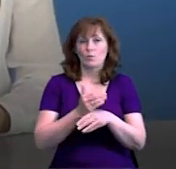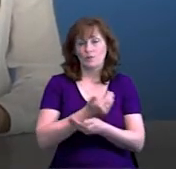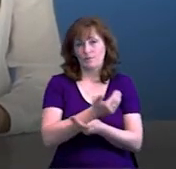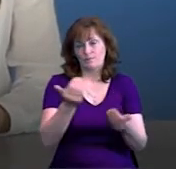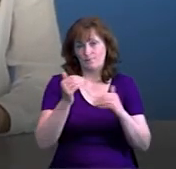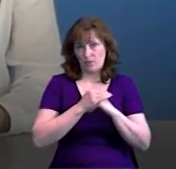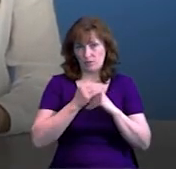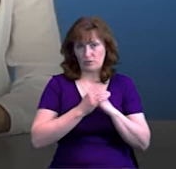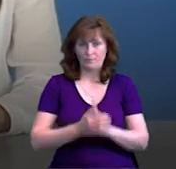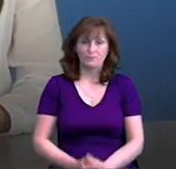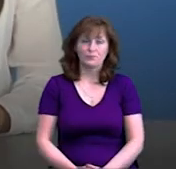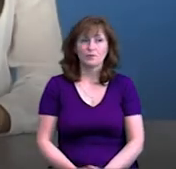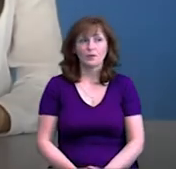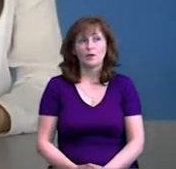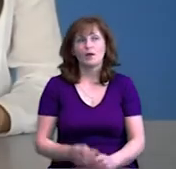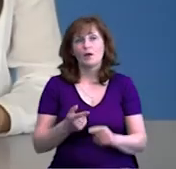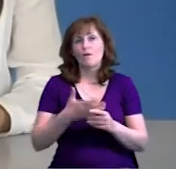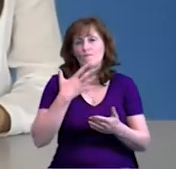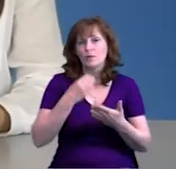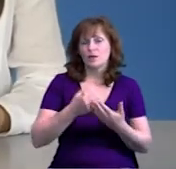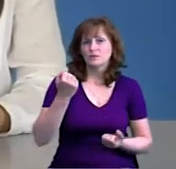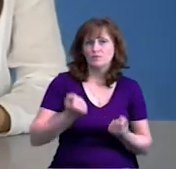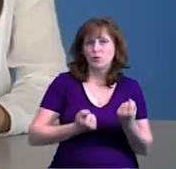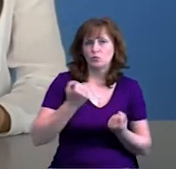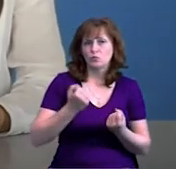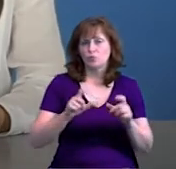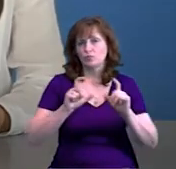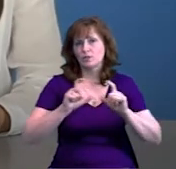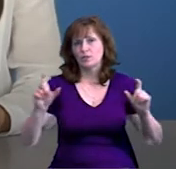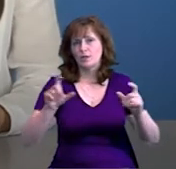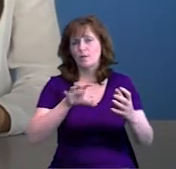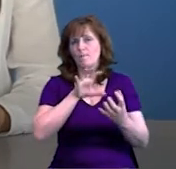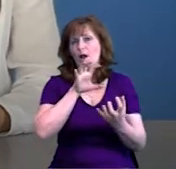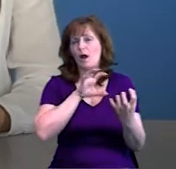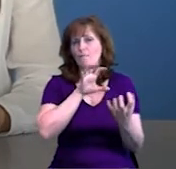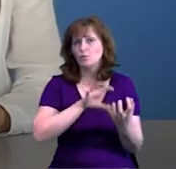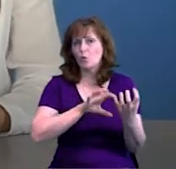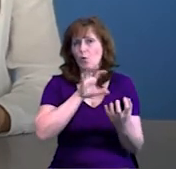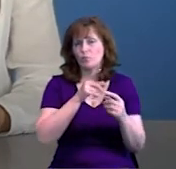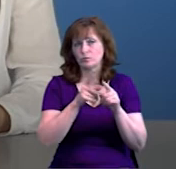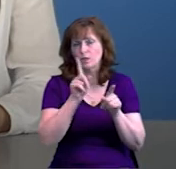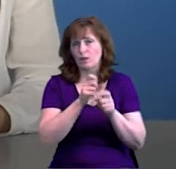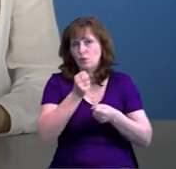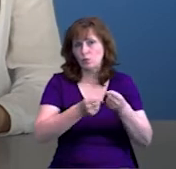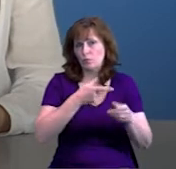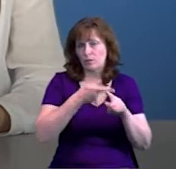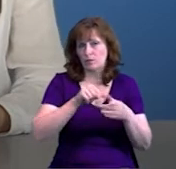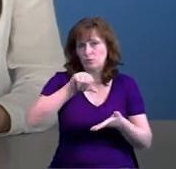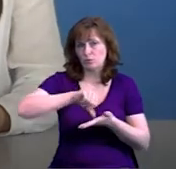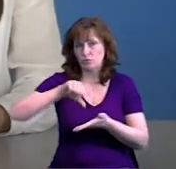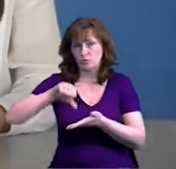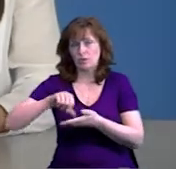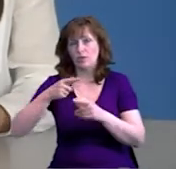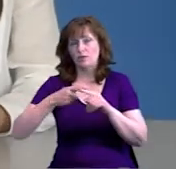усім вечора. Потягами, власними авто, шкільними автобусами та зночівлею у готелі. Так добиралися учасники цьогорічнього